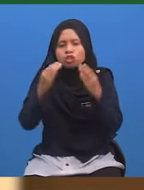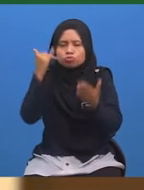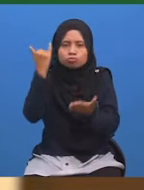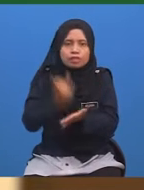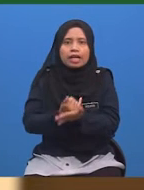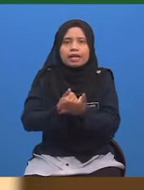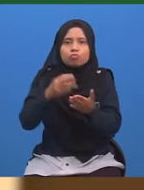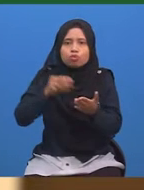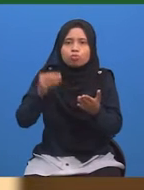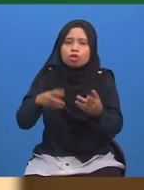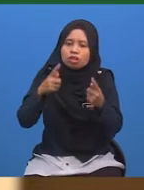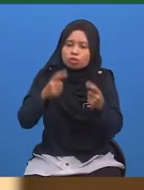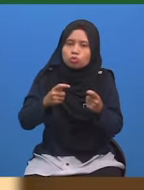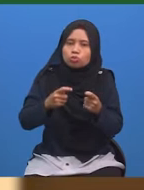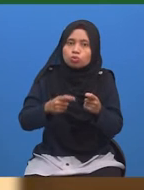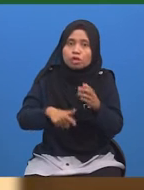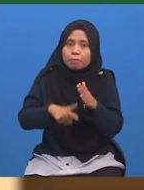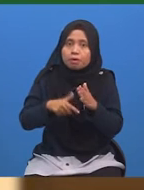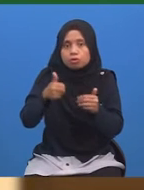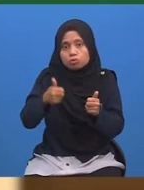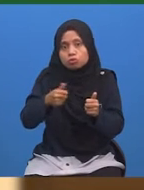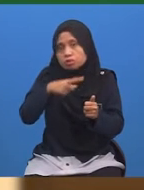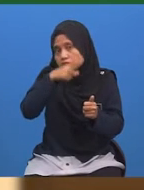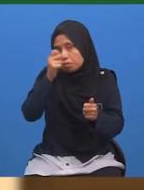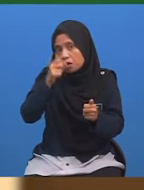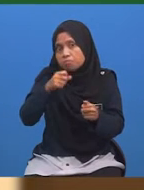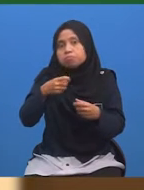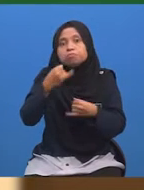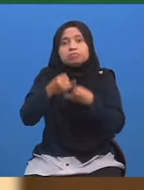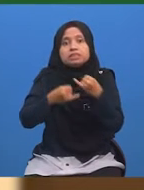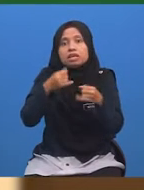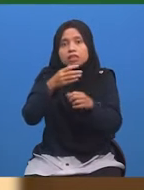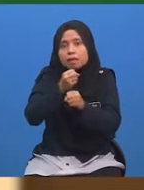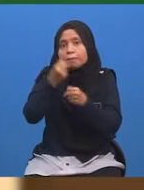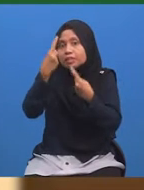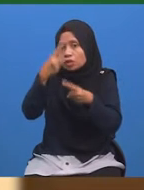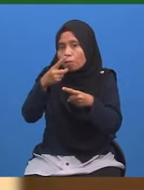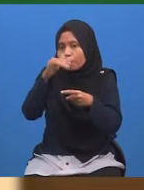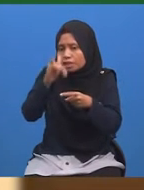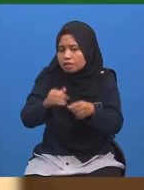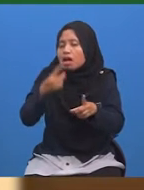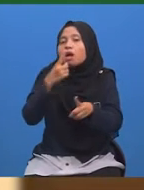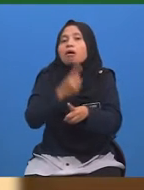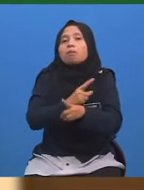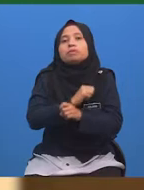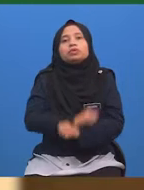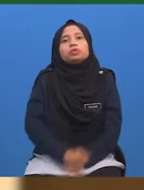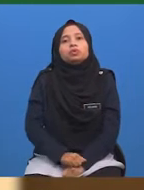Cikgu yakin yang murid-murid term itu lebih seronok sekarang Kerana berjaya mendapat jawapan yang tepat